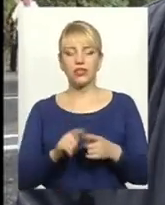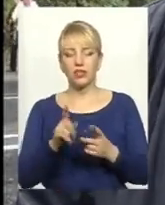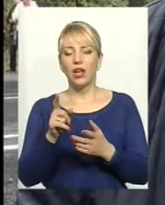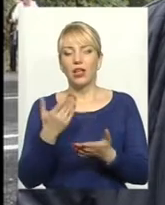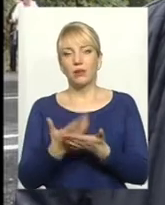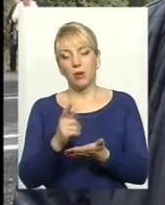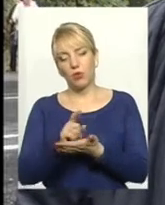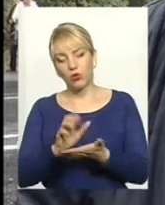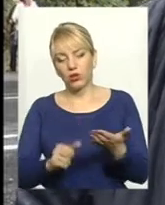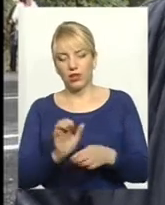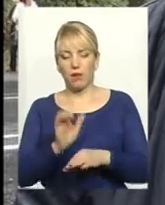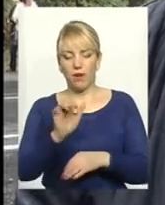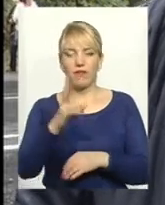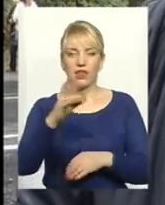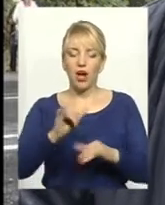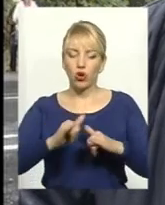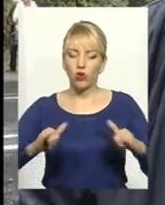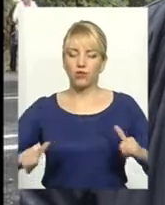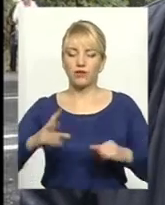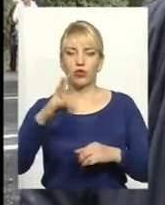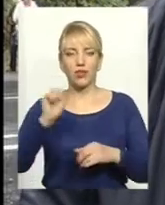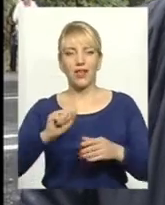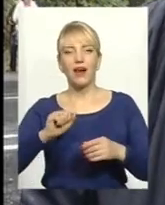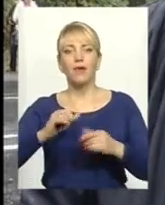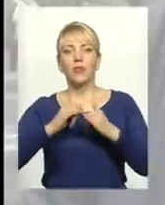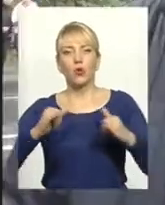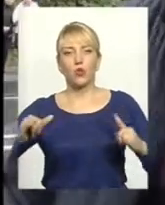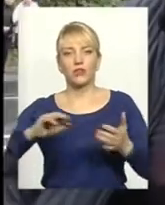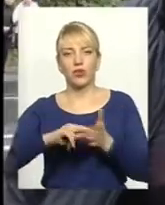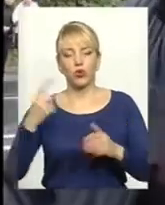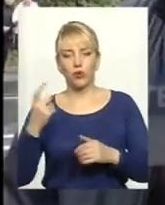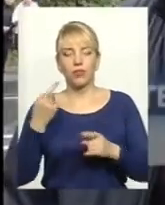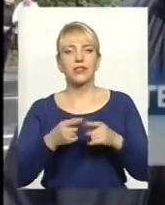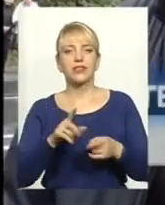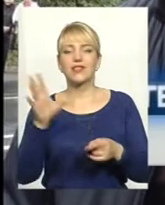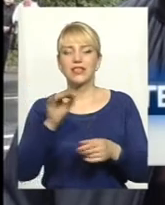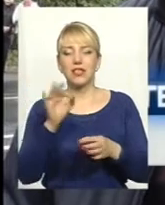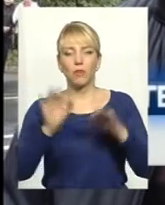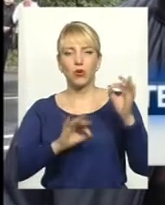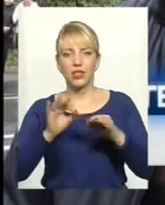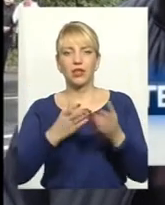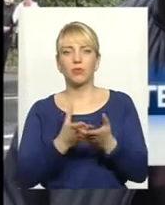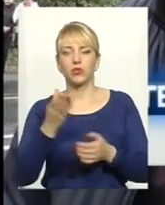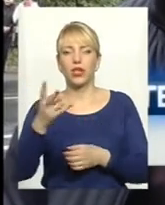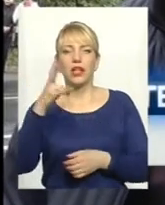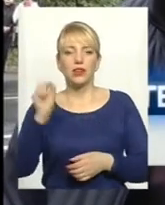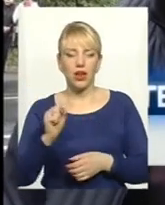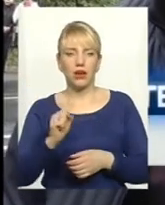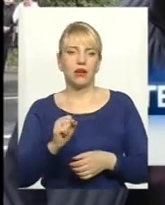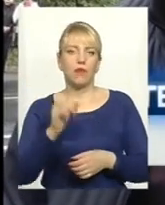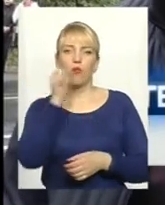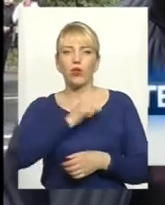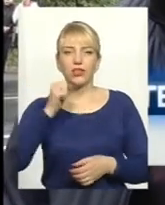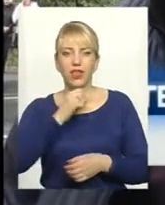розвиток, на економіку, а вони ж пішли ці всі податки на проїдання. У нас біда. На Сході йде війна, яка ще не видно, ні